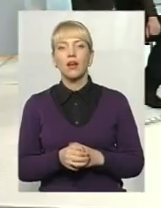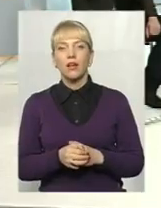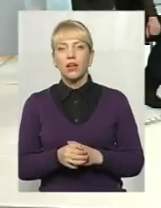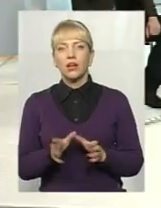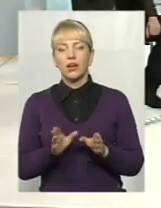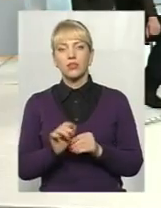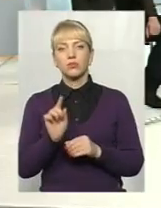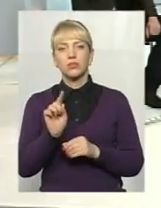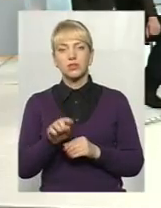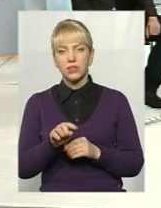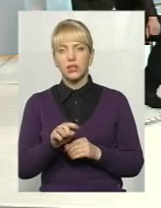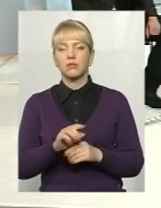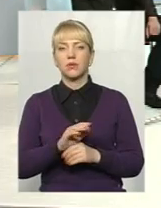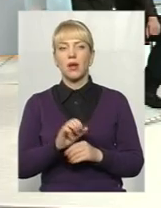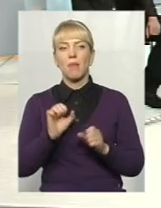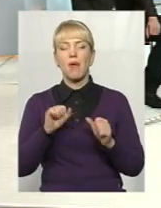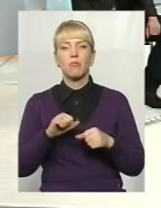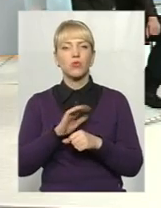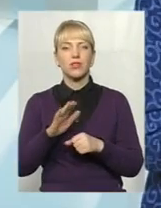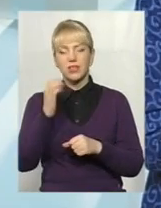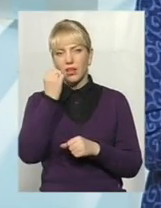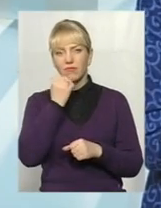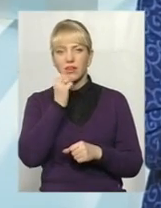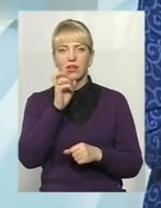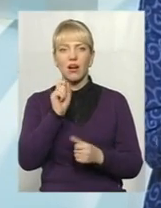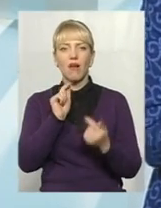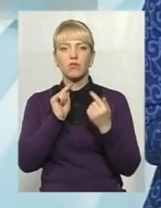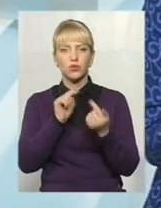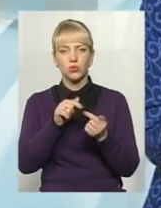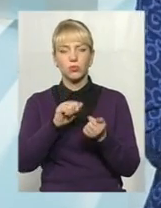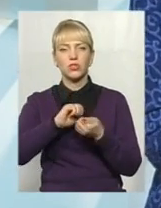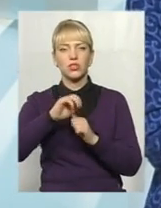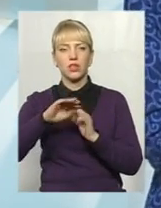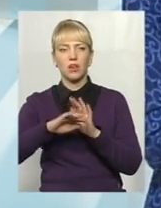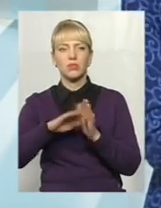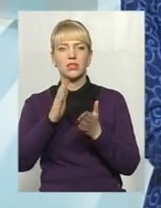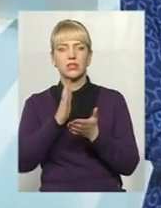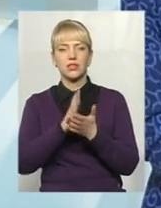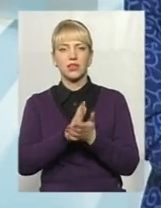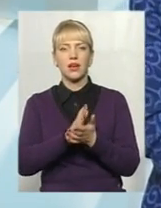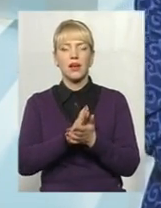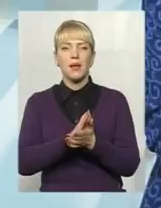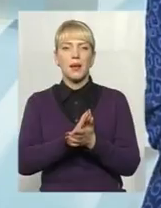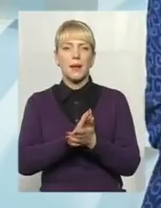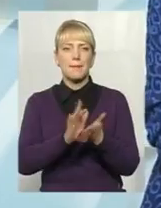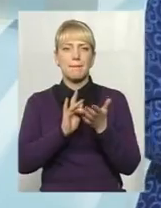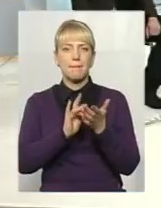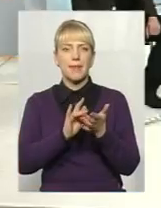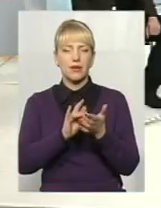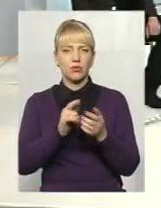мабуть, не завдяки, всупореч, Кам'янець є тим мекою туризму, мабуть, для